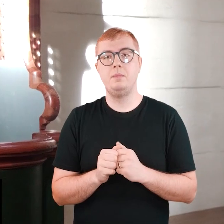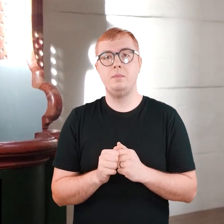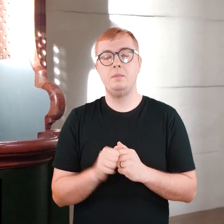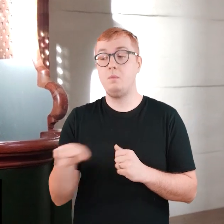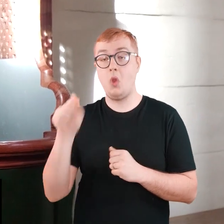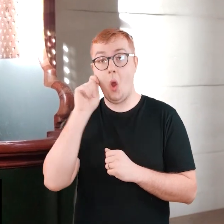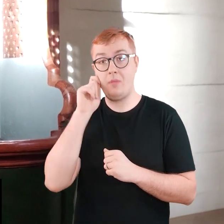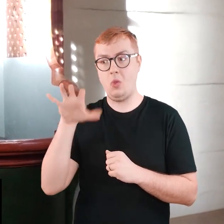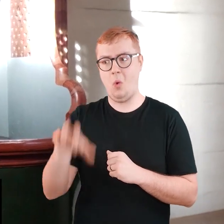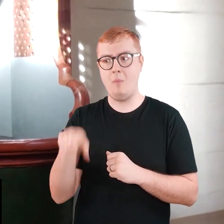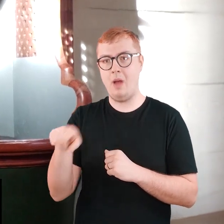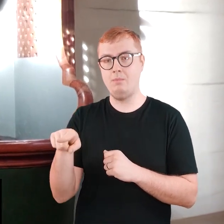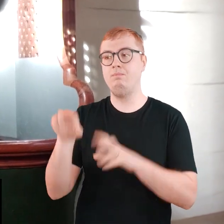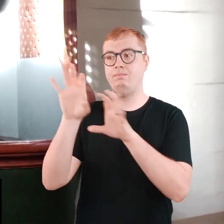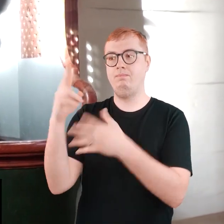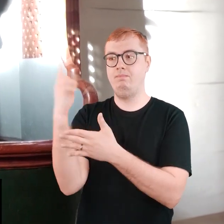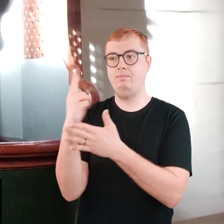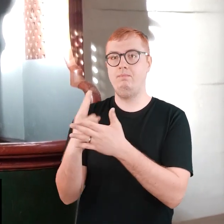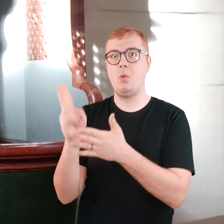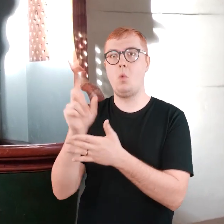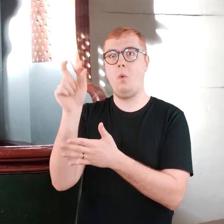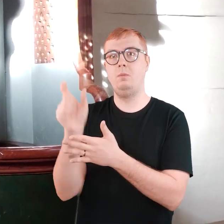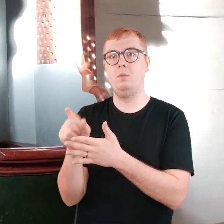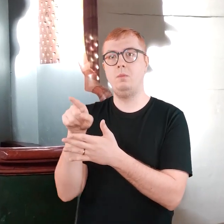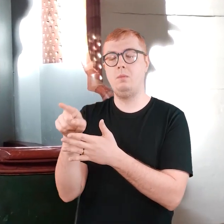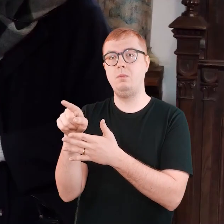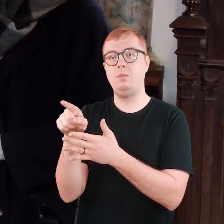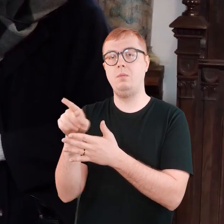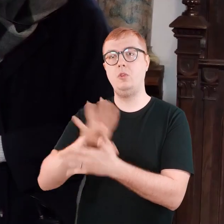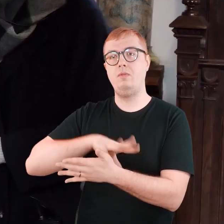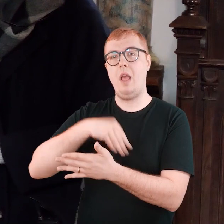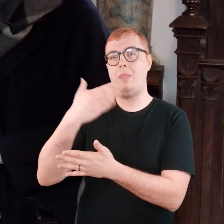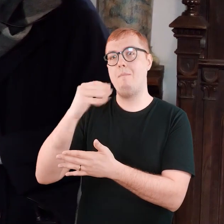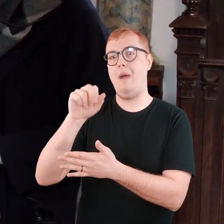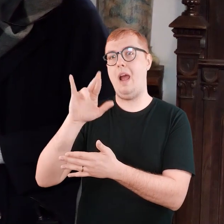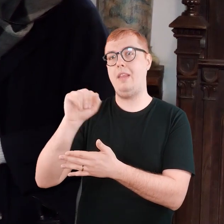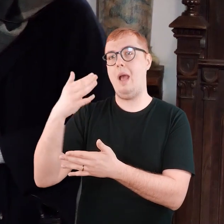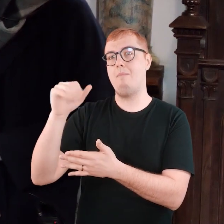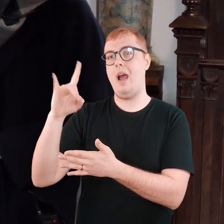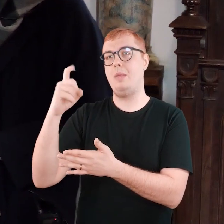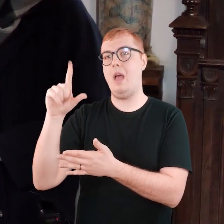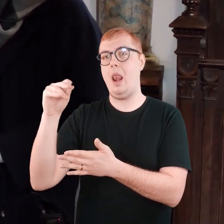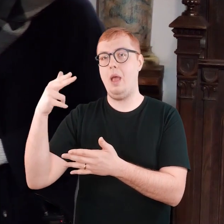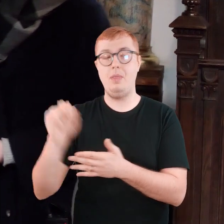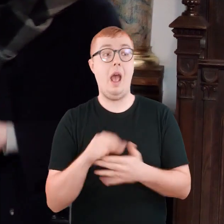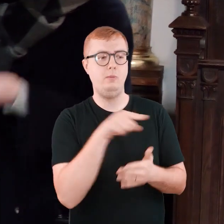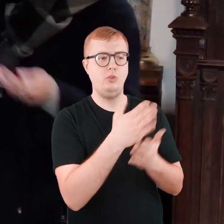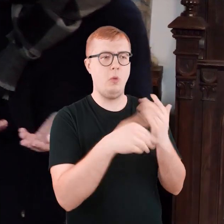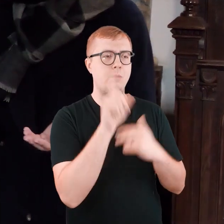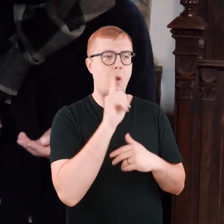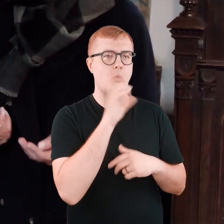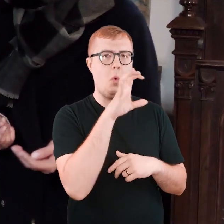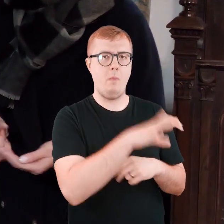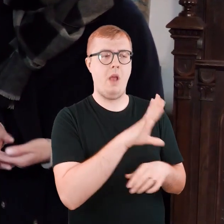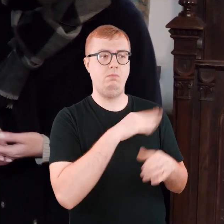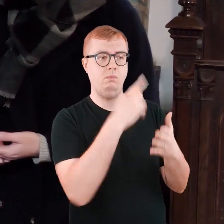przeznaczona dla kobiet została ozdobiona między innymi wizerunkiem świętej Marii Magdaleny, natomiast część